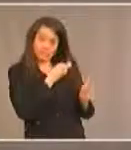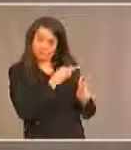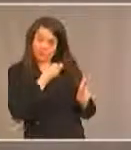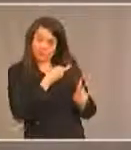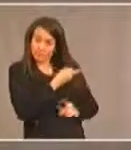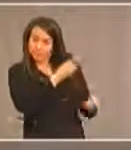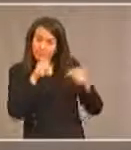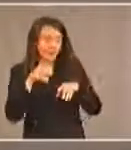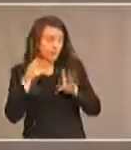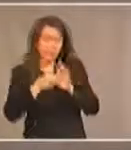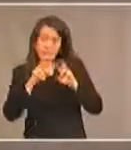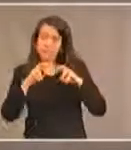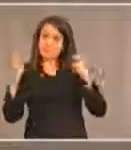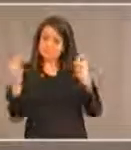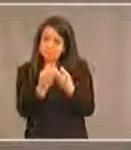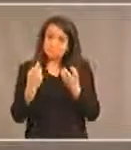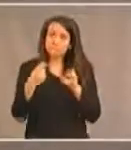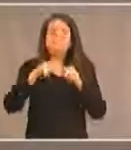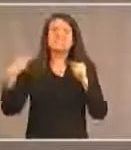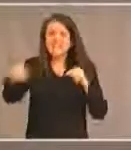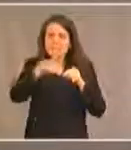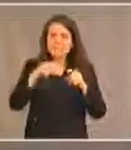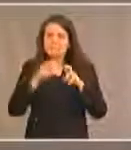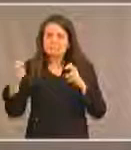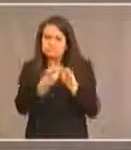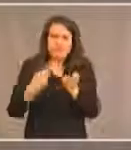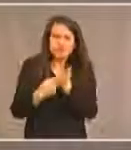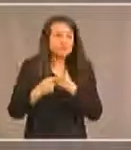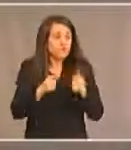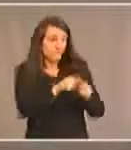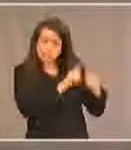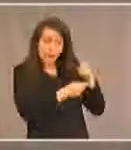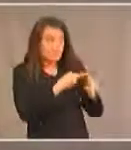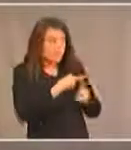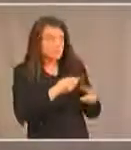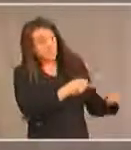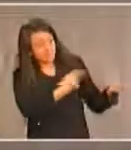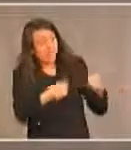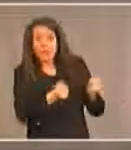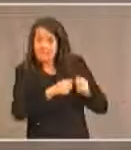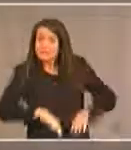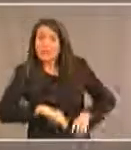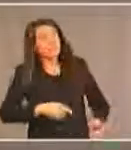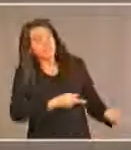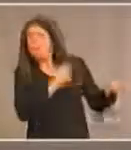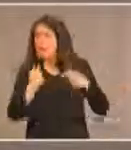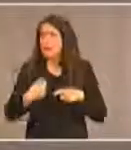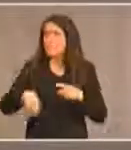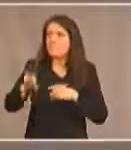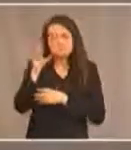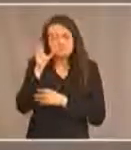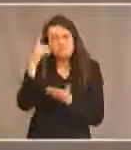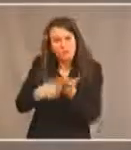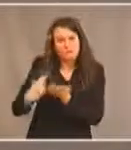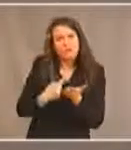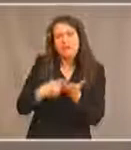venir à ces cercles de discussion et à amener ses collègues et la ministre aussi on peut l'espérer pour entendre les commentaires